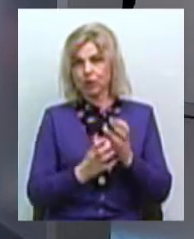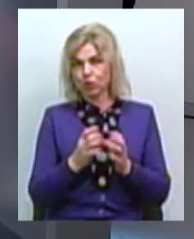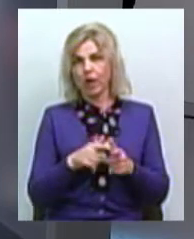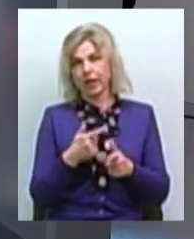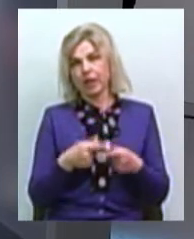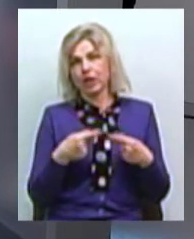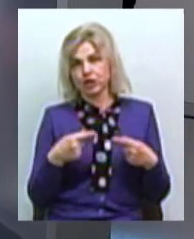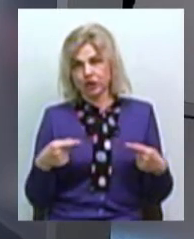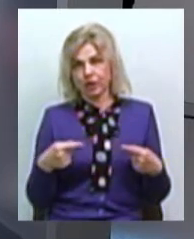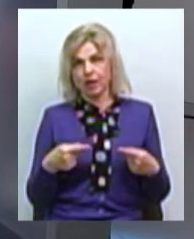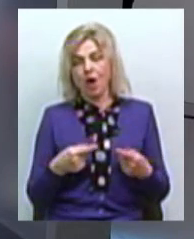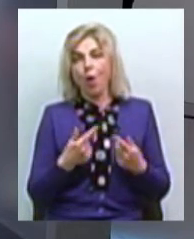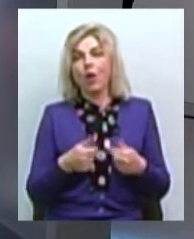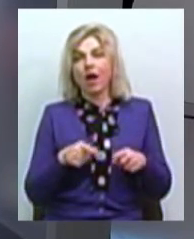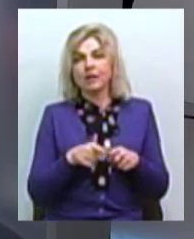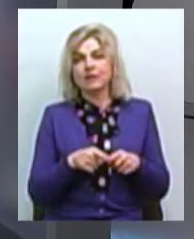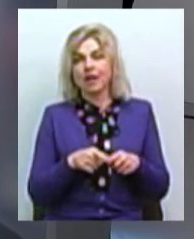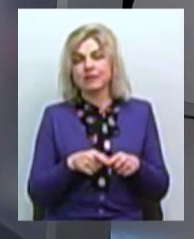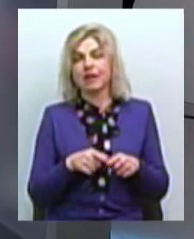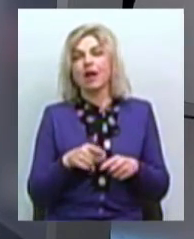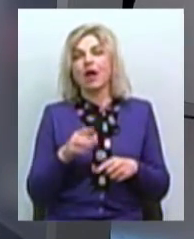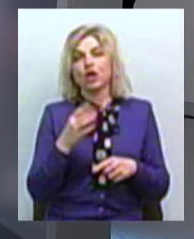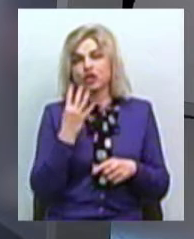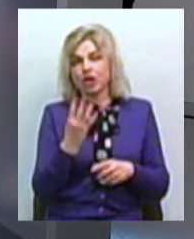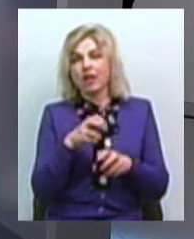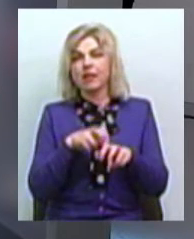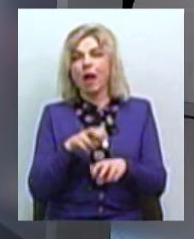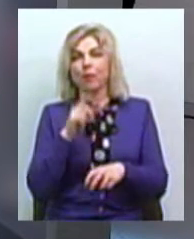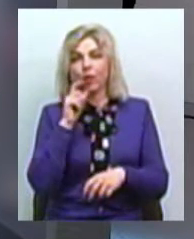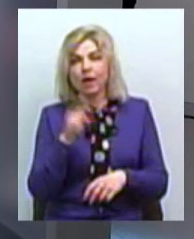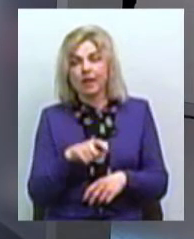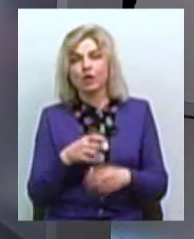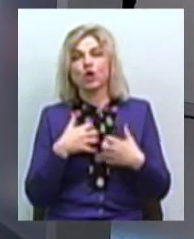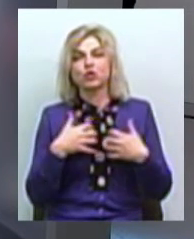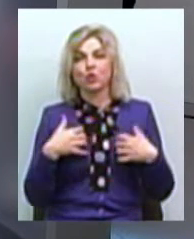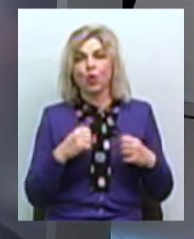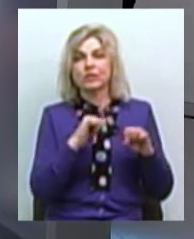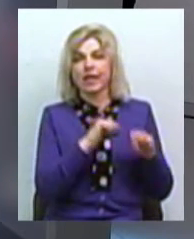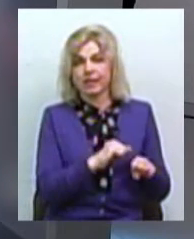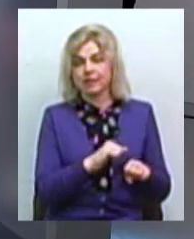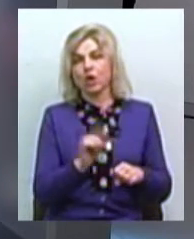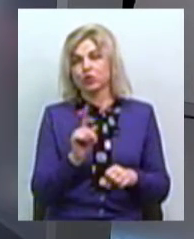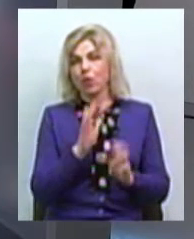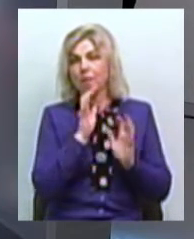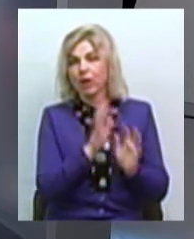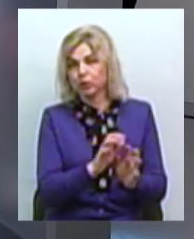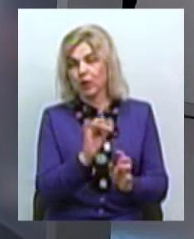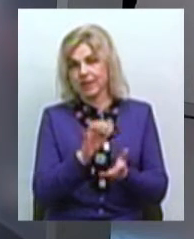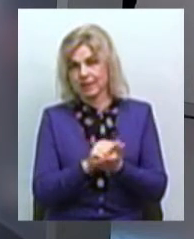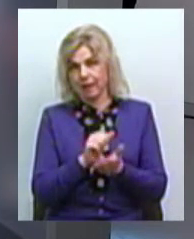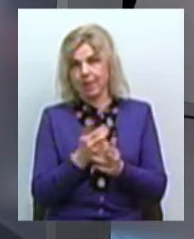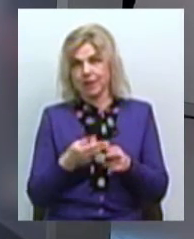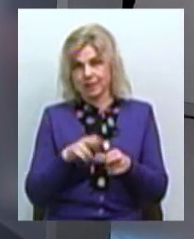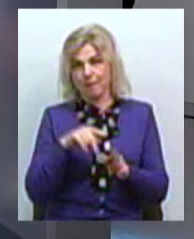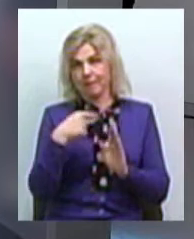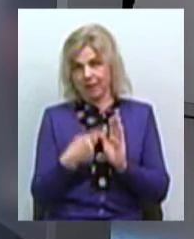ще якісь інші організації, то в чотири лапи Україна, зоозахисні організації, які піклуються, які займаються цим питанням.